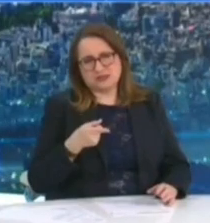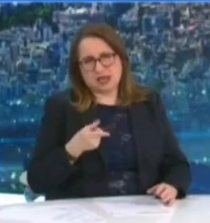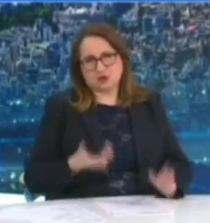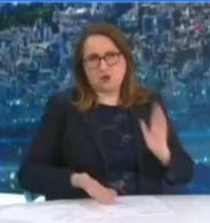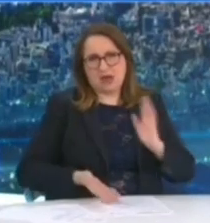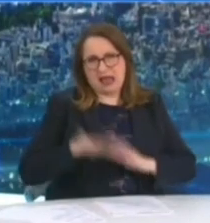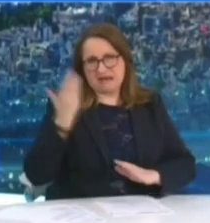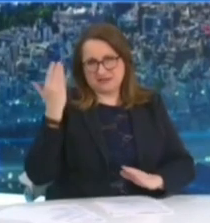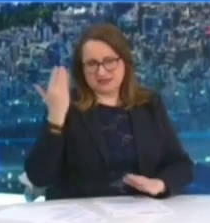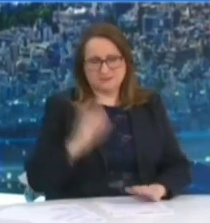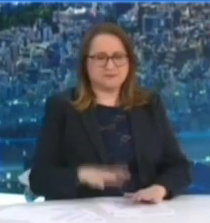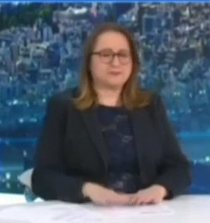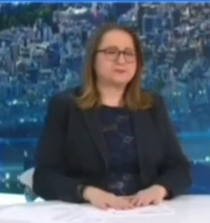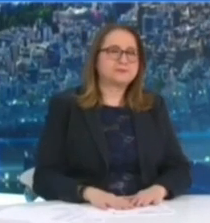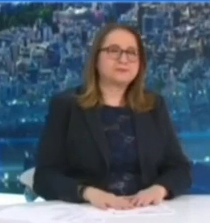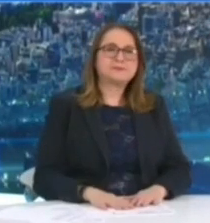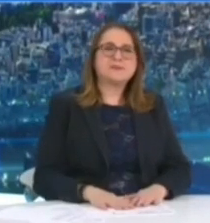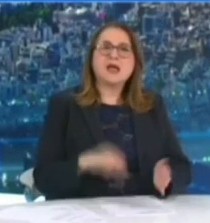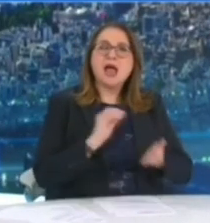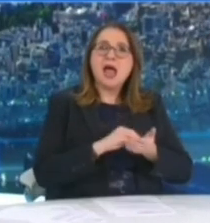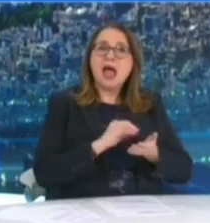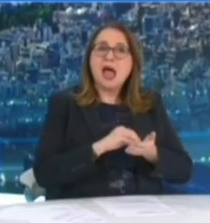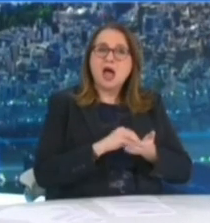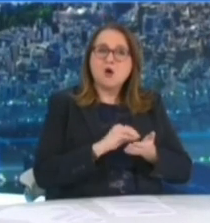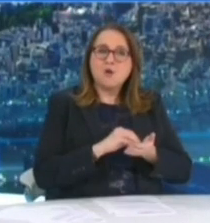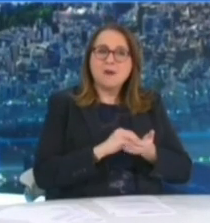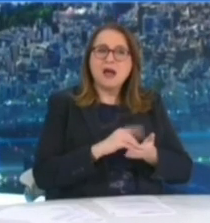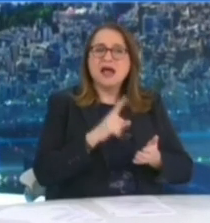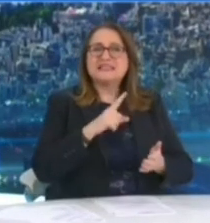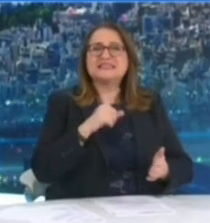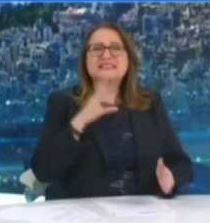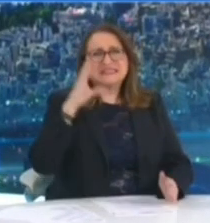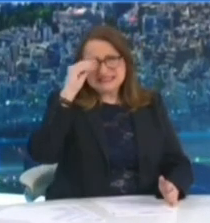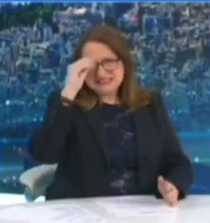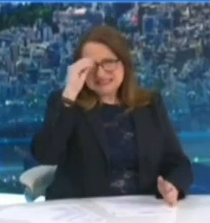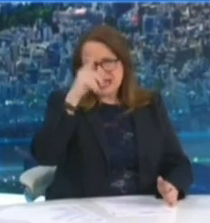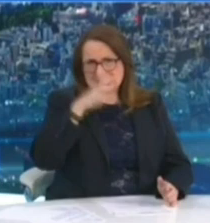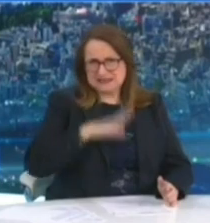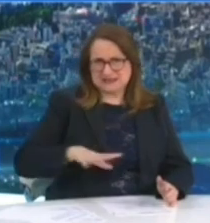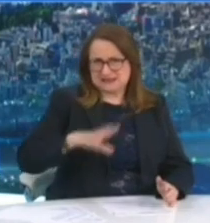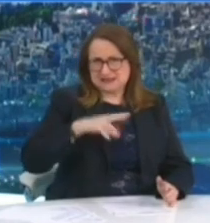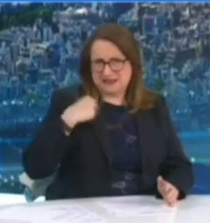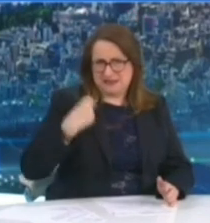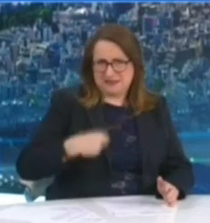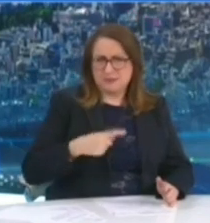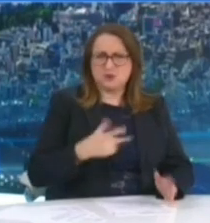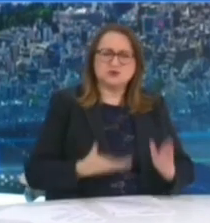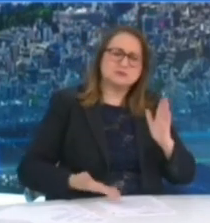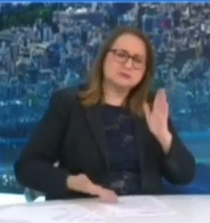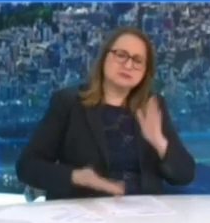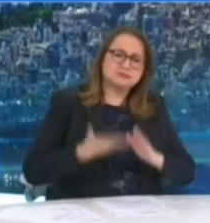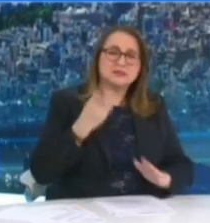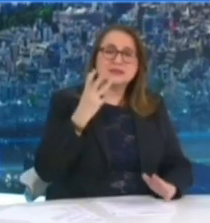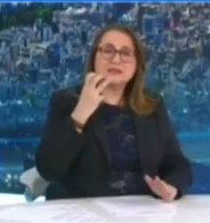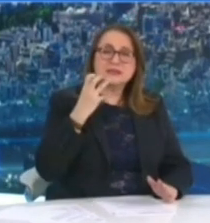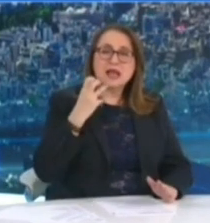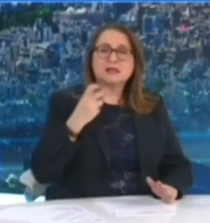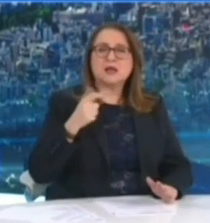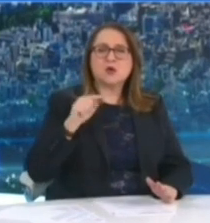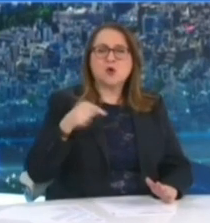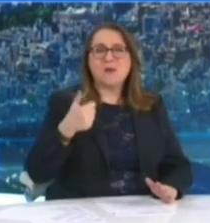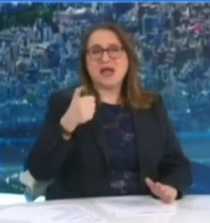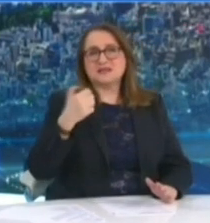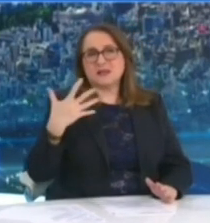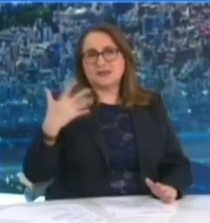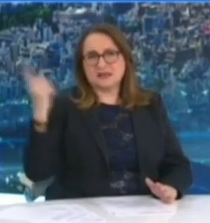Στο βαθύ κόκκινο εντάσσονται πλέον ο Δήμος Συνδικής Σερών, όπου τα ενεργά κρούσματα έχουν αυξηθεί κατά 30,6%